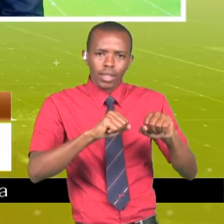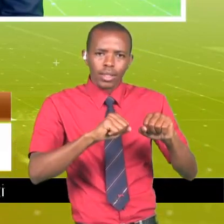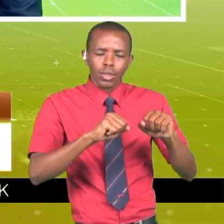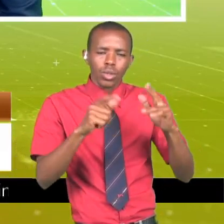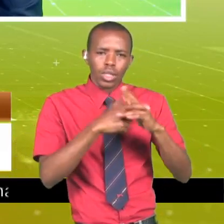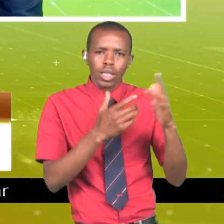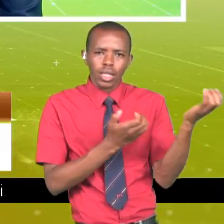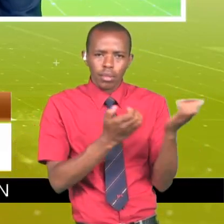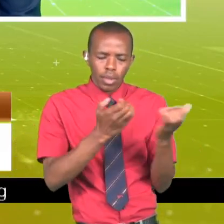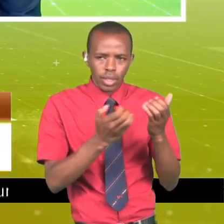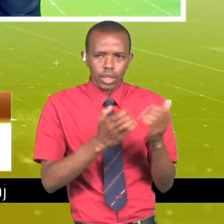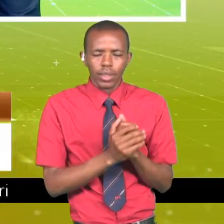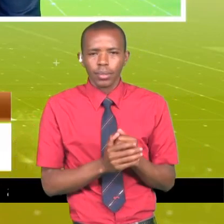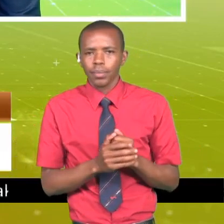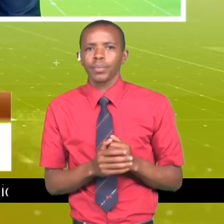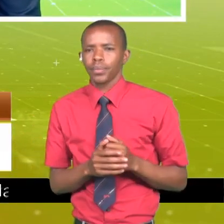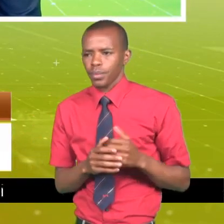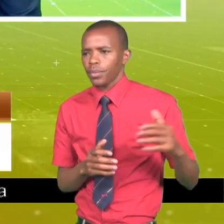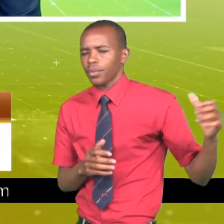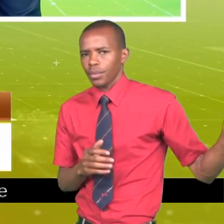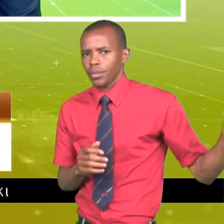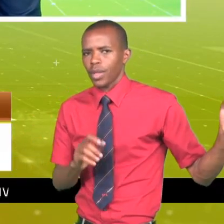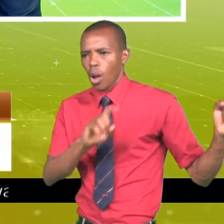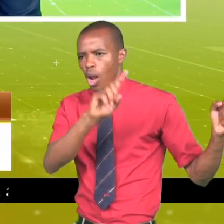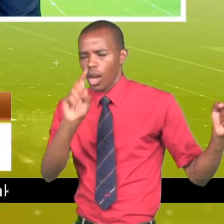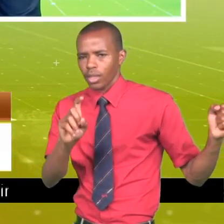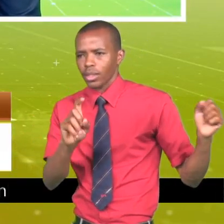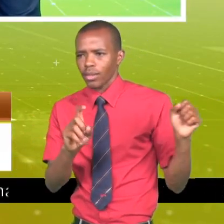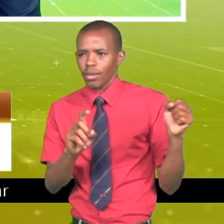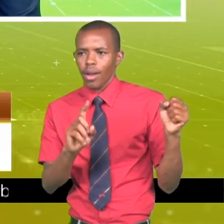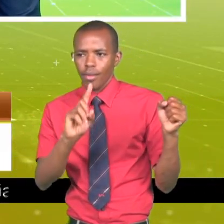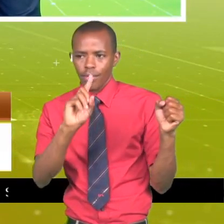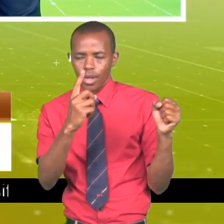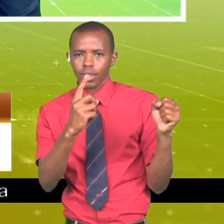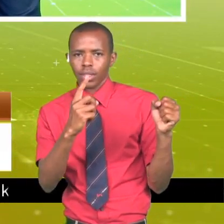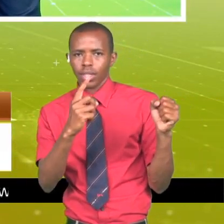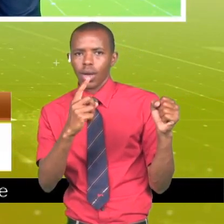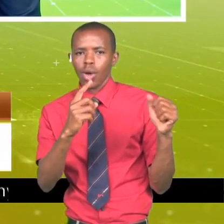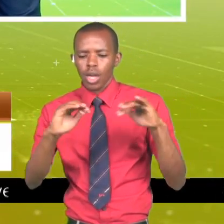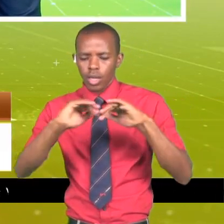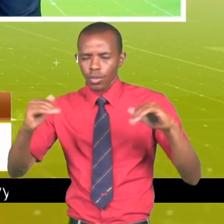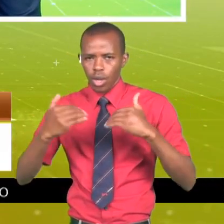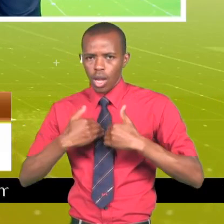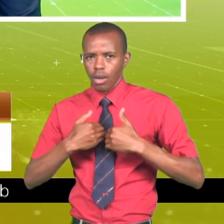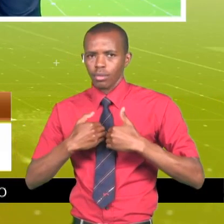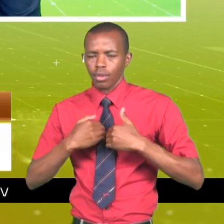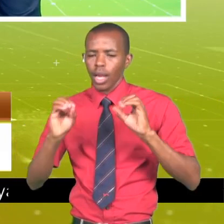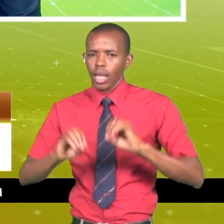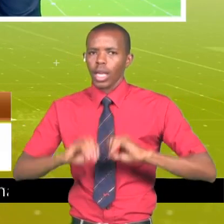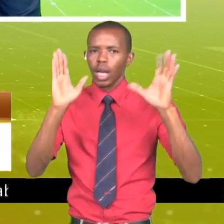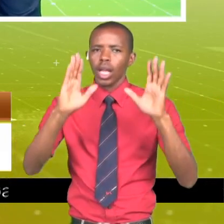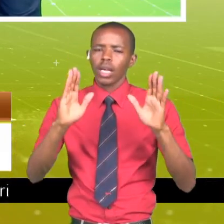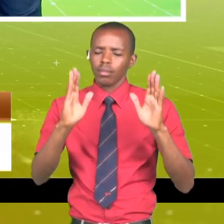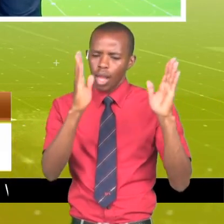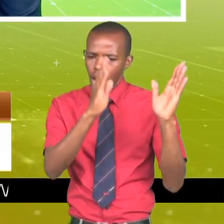kuanzisha biyashara ambayo inaweza kumusaidia. Ni kulize mawili ya mwisho. Kuanza, kuna mgewanjiko ambao nadhirika kusiana mpango mzimu wa BBI.